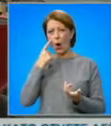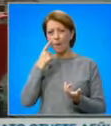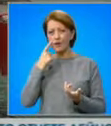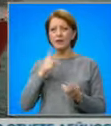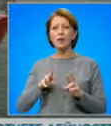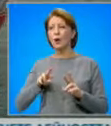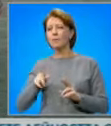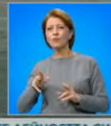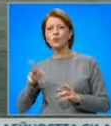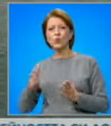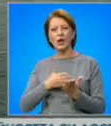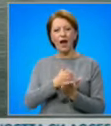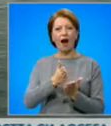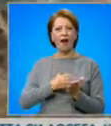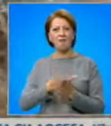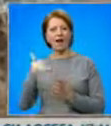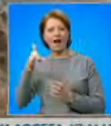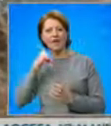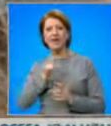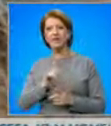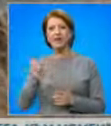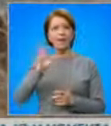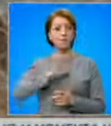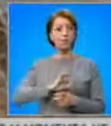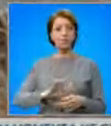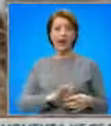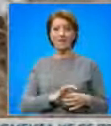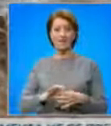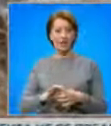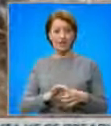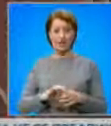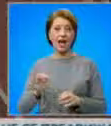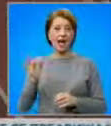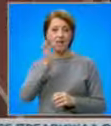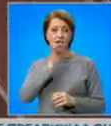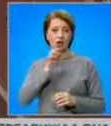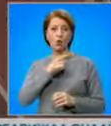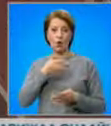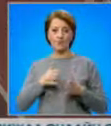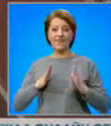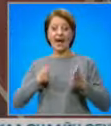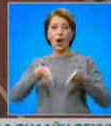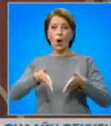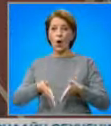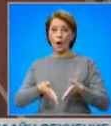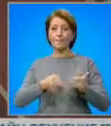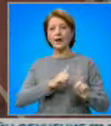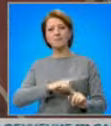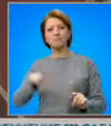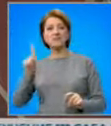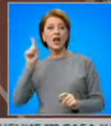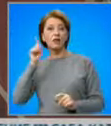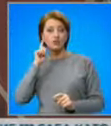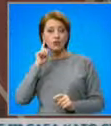не е получена връзка с корабът. Никой на борда на корабът не е чул